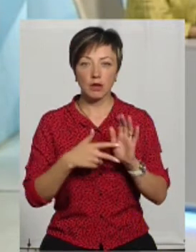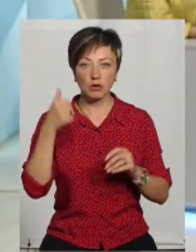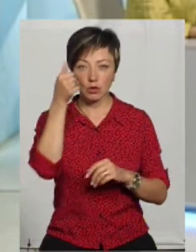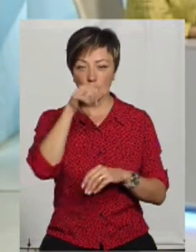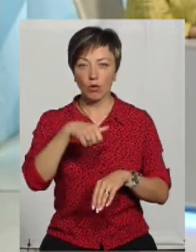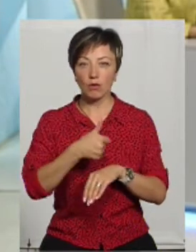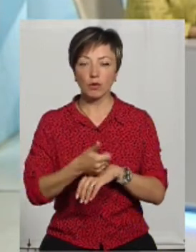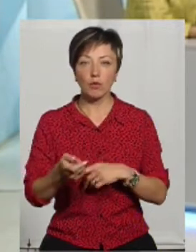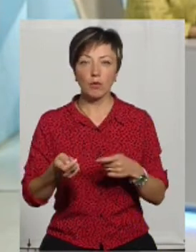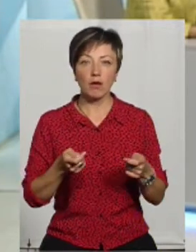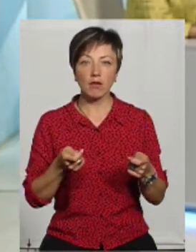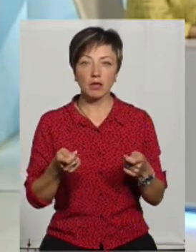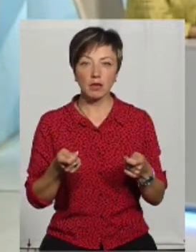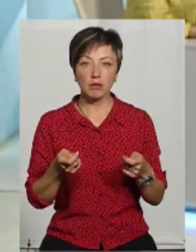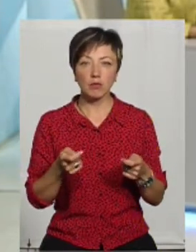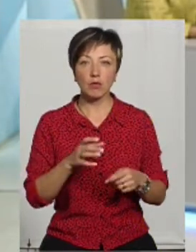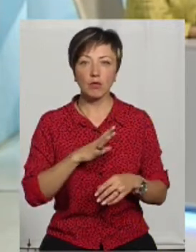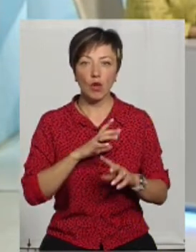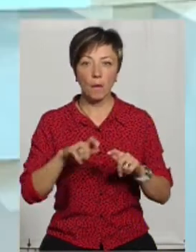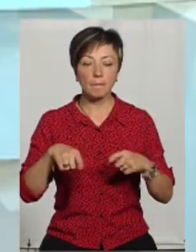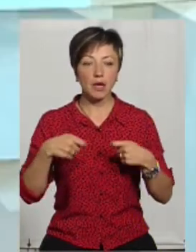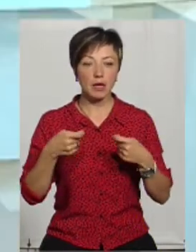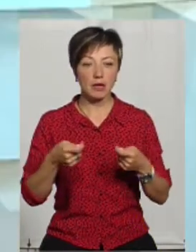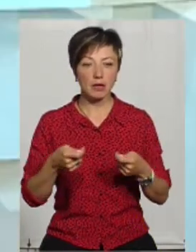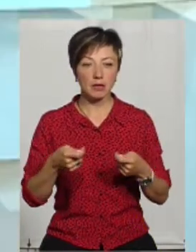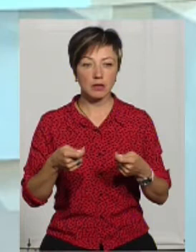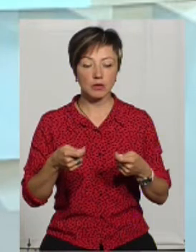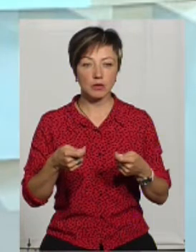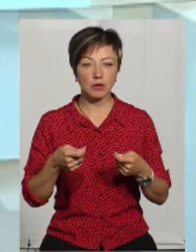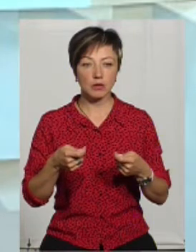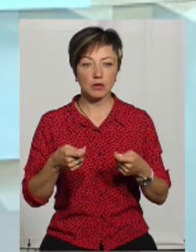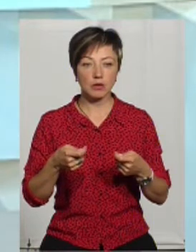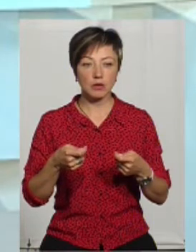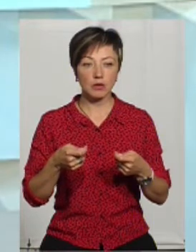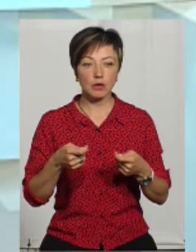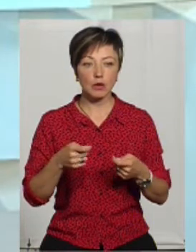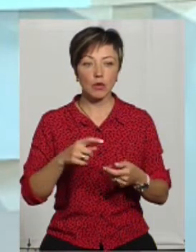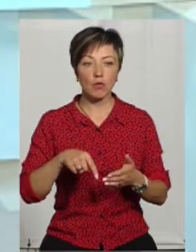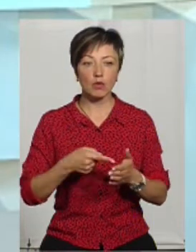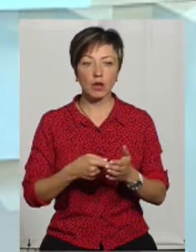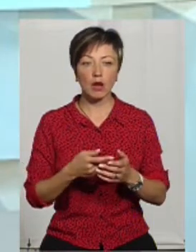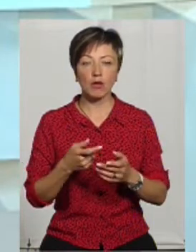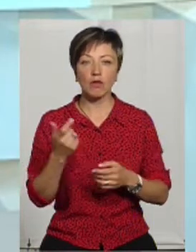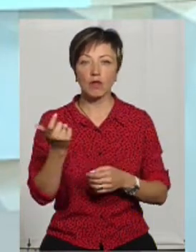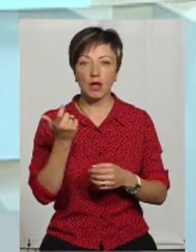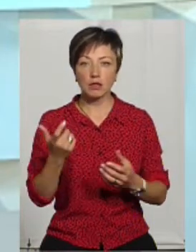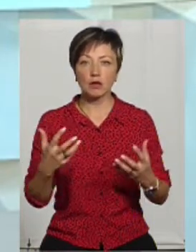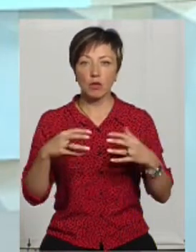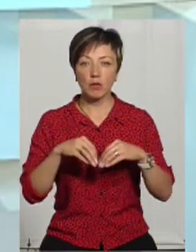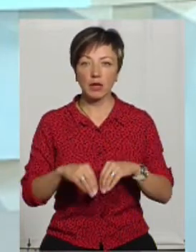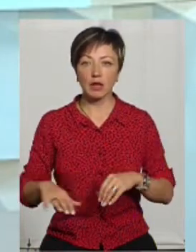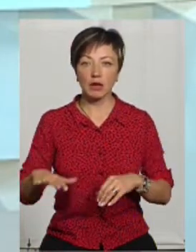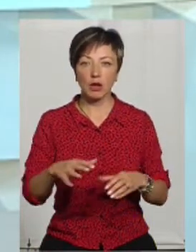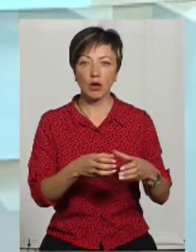головним проявлінням було передано в комунальну власність об'єднаних територіальних